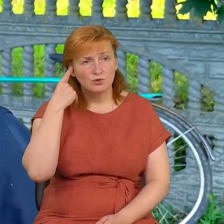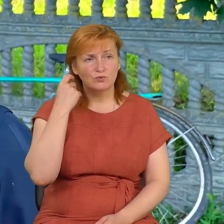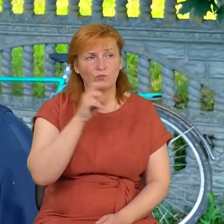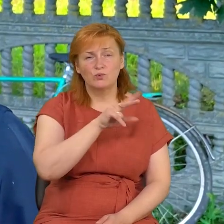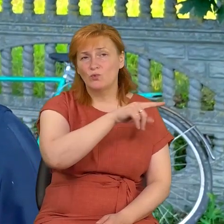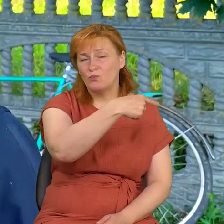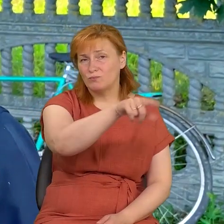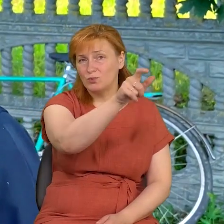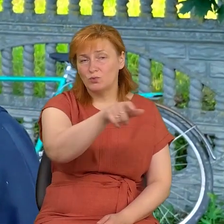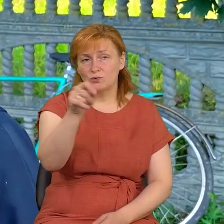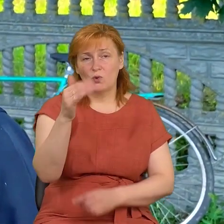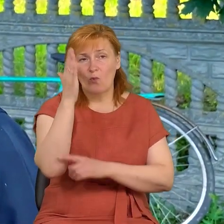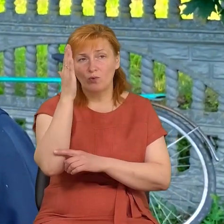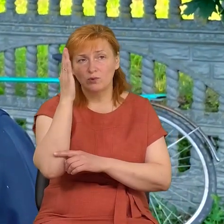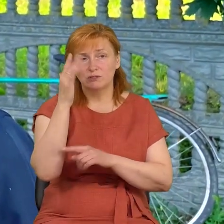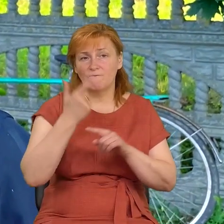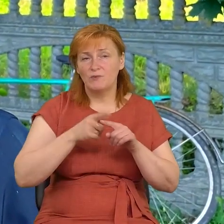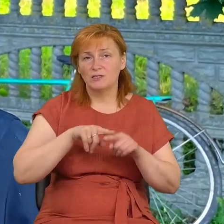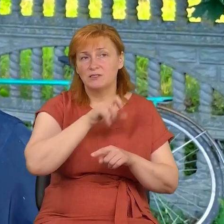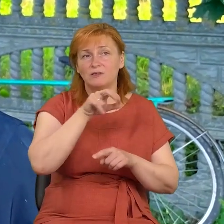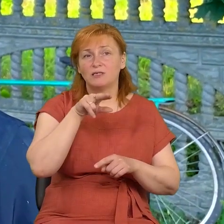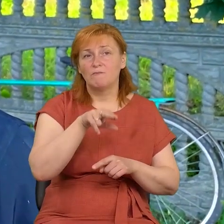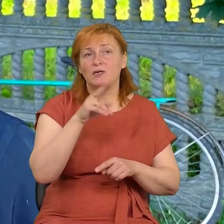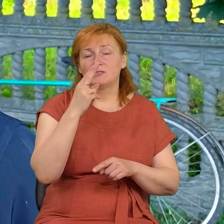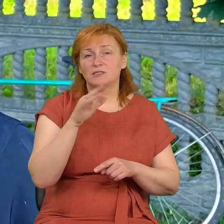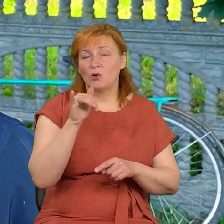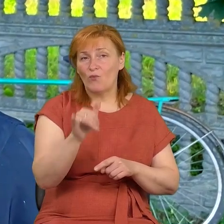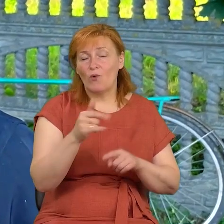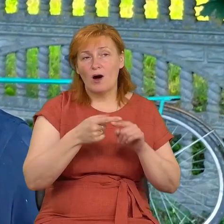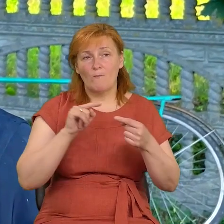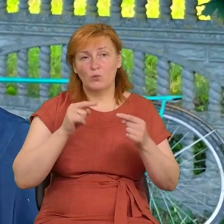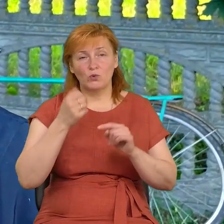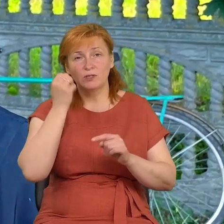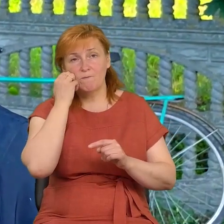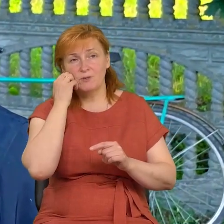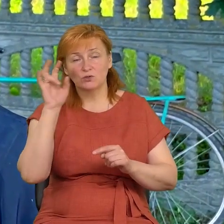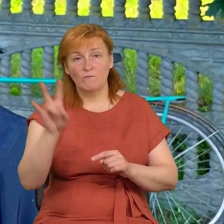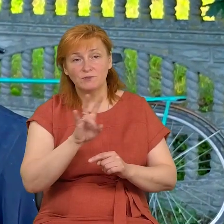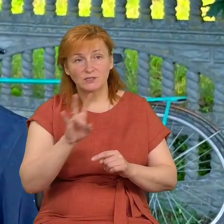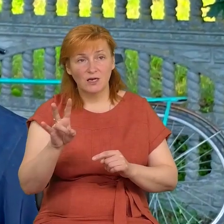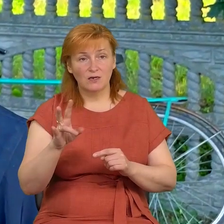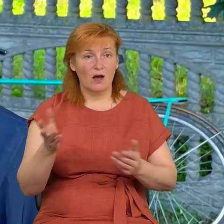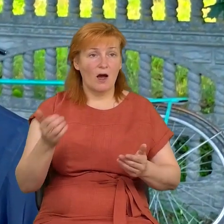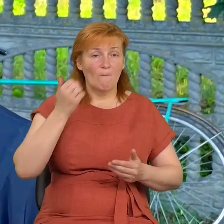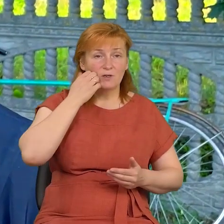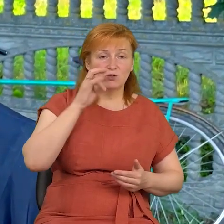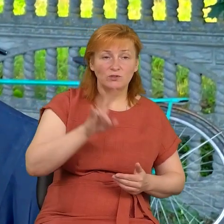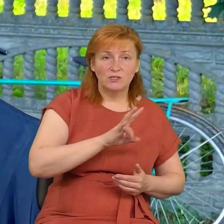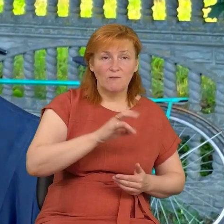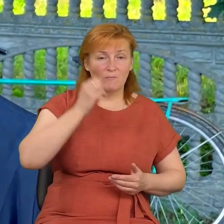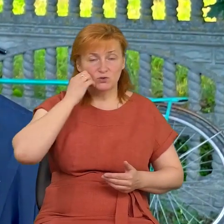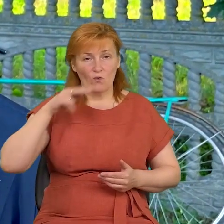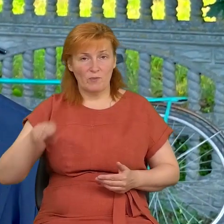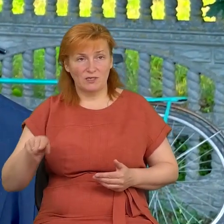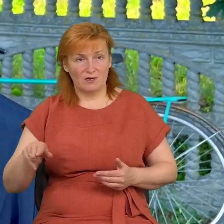І вони кажуть, що вони голосували не за ПЦУ, а проти Московської церкви. А Московської церкви чи Московського патріархату на